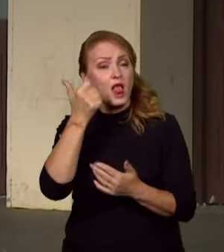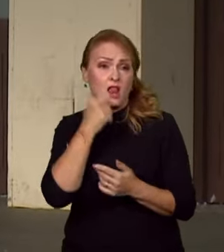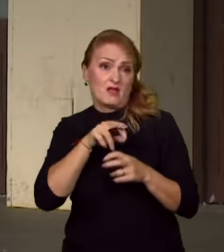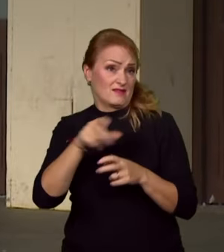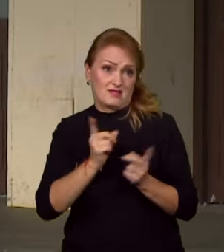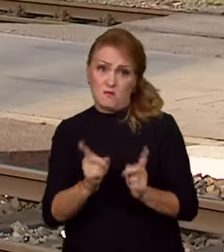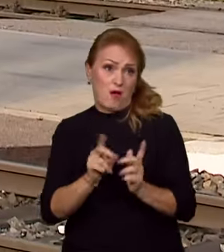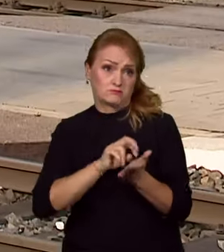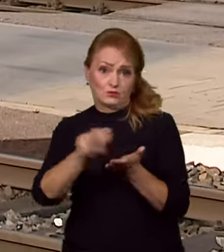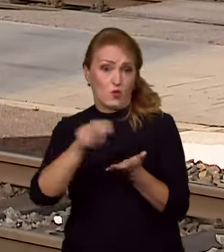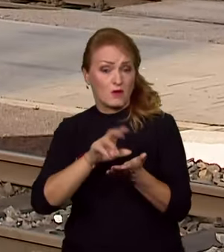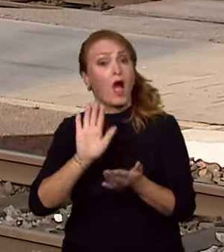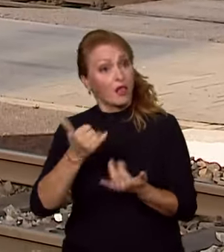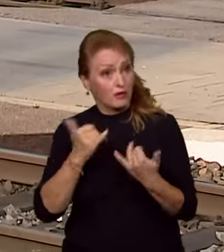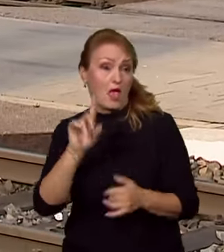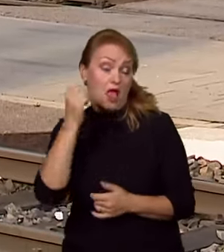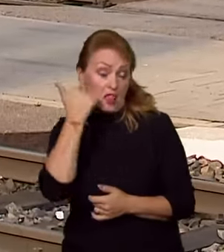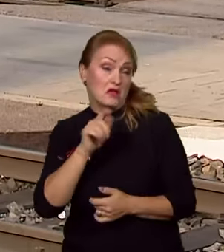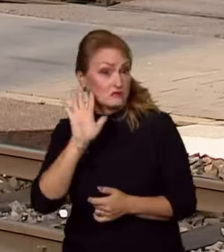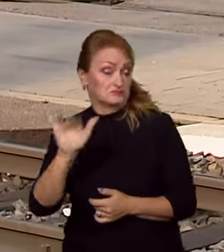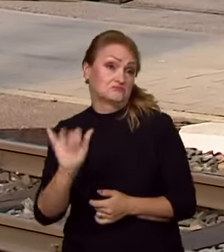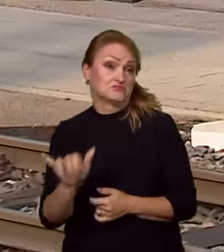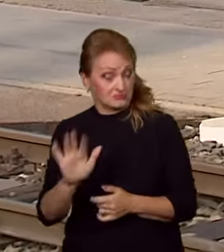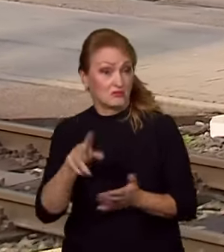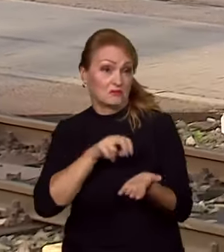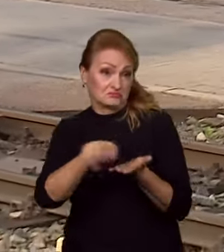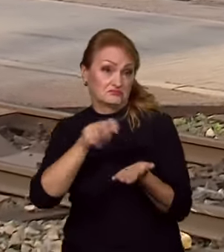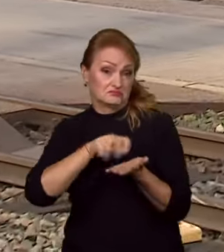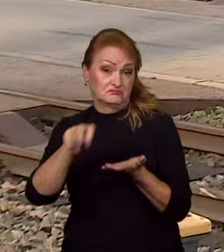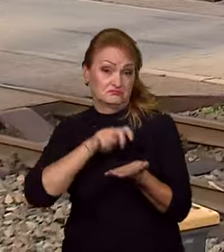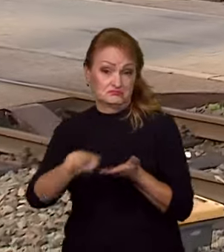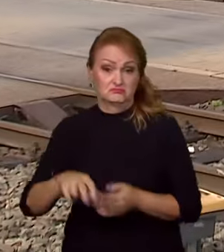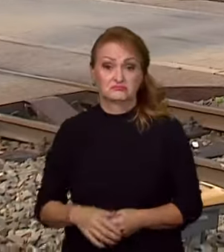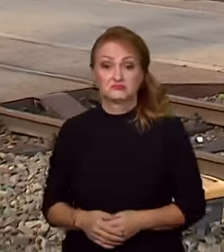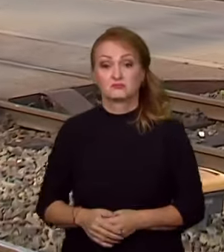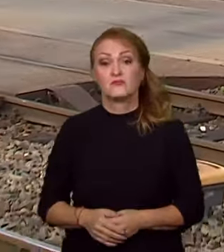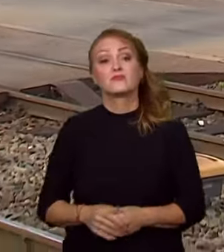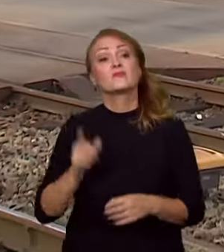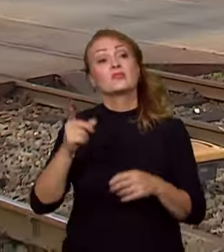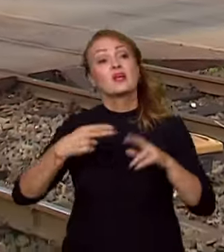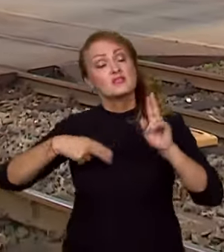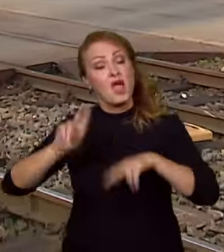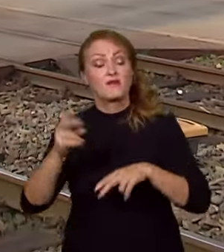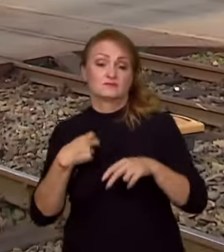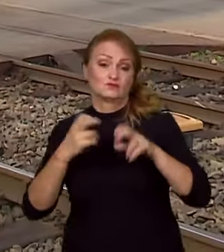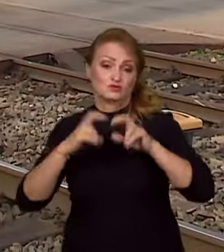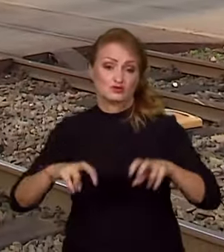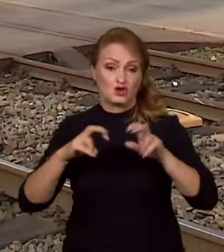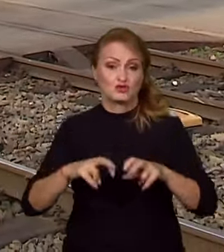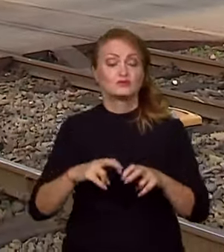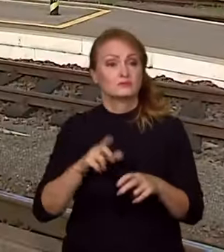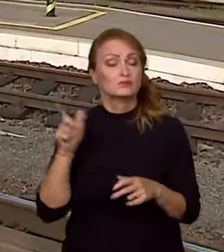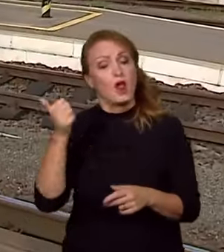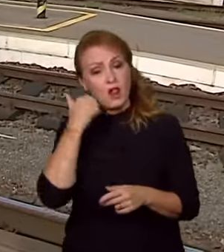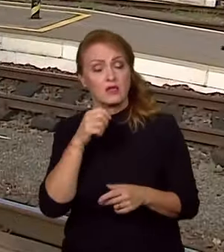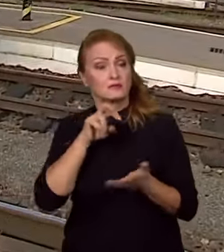kolejiště a mohou přes něj vstupovat pouze lidi, který jsou proškolení od provozovatele dráhy. Nejčastěji řešíme neoprávněný